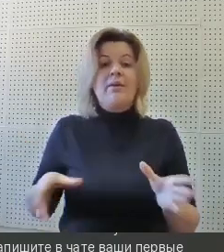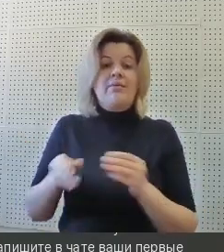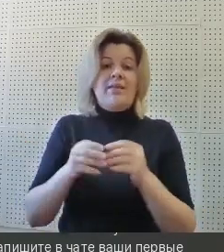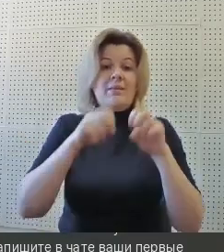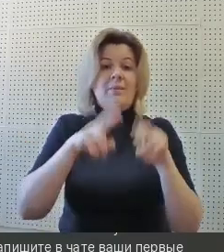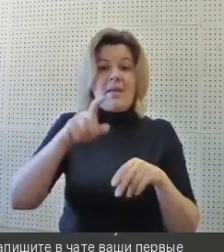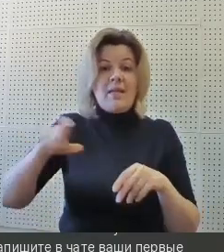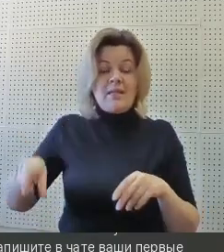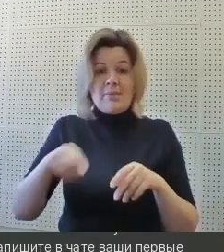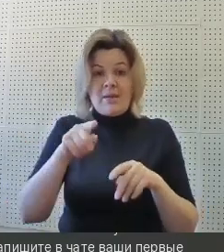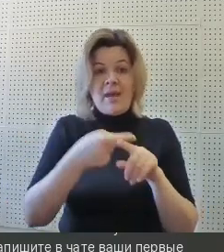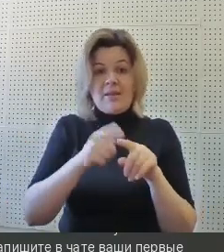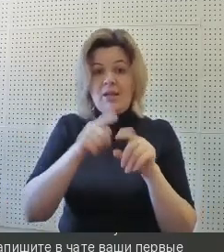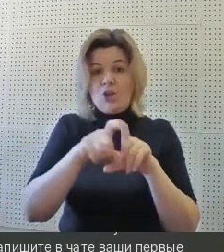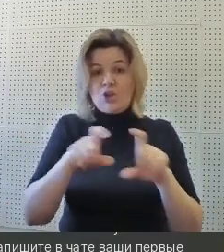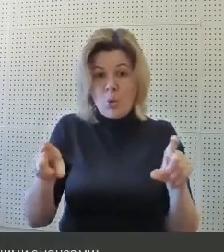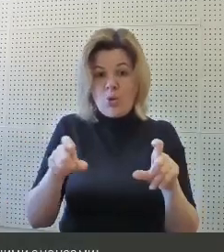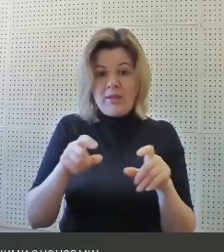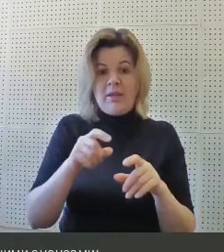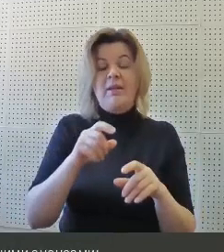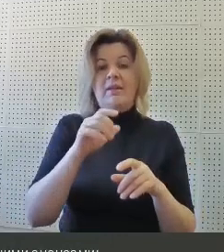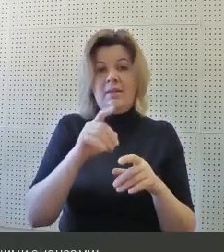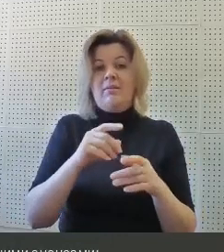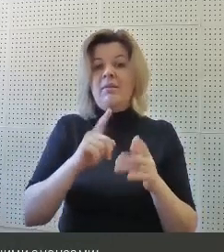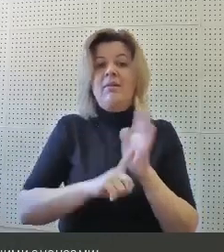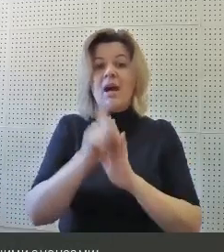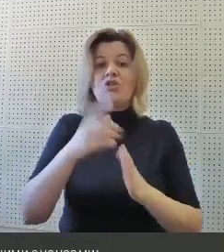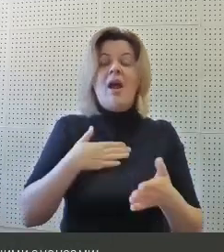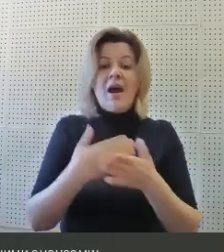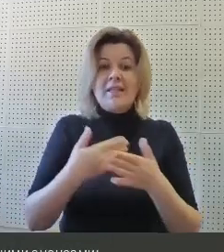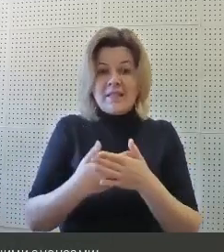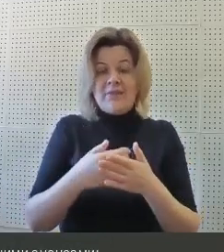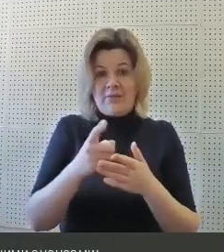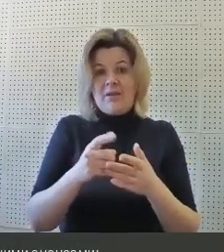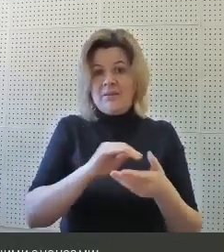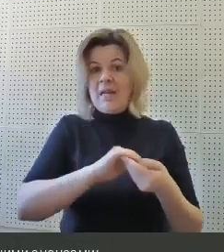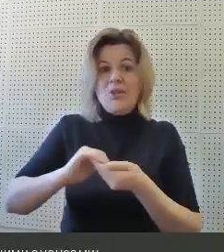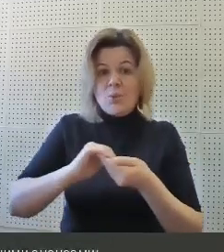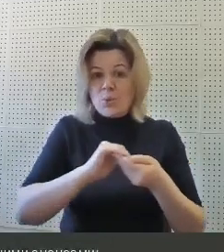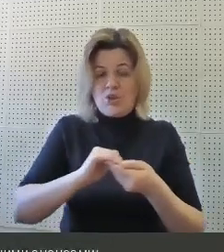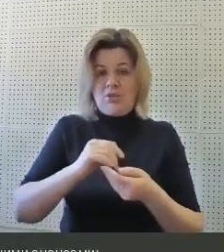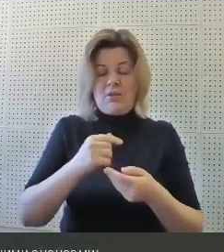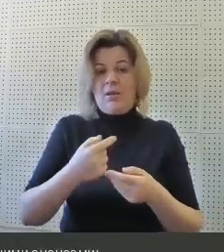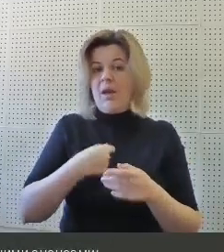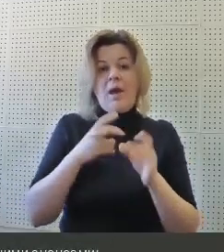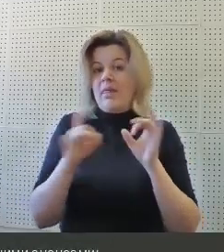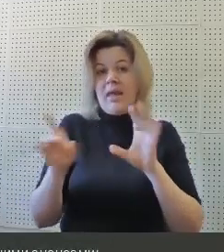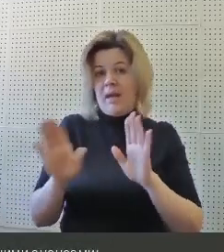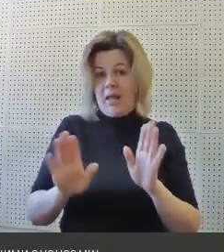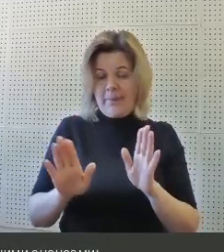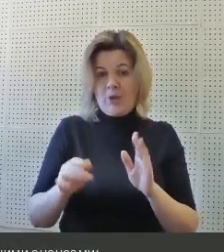со специалистами школы Икра так активно начали сотрудничать. Ни в коем случае не в плане рекламы, ни в коем случае,